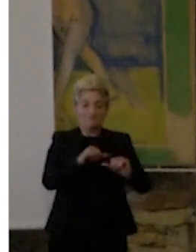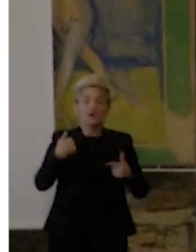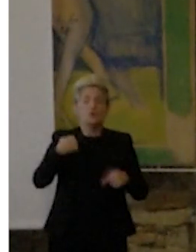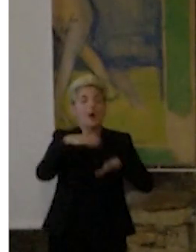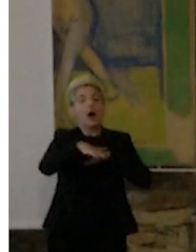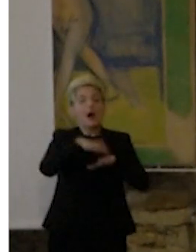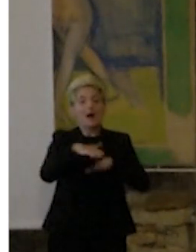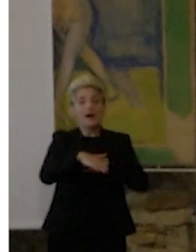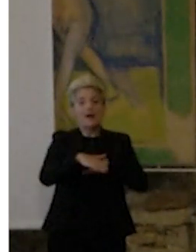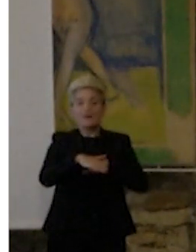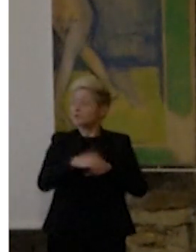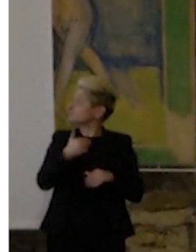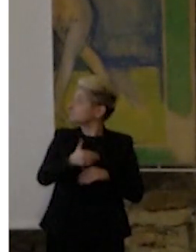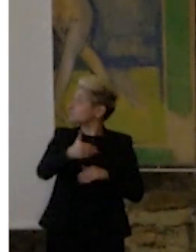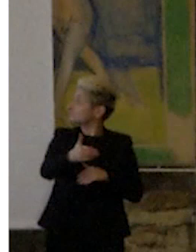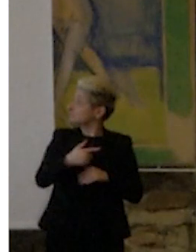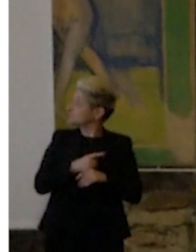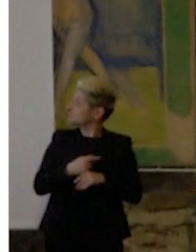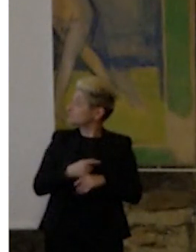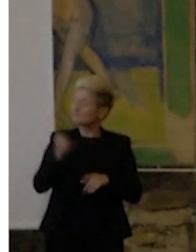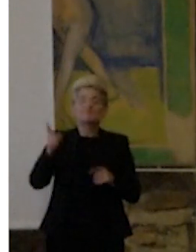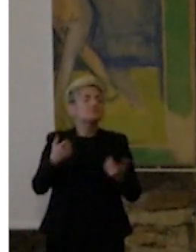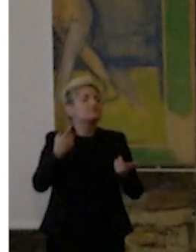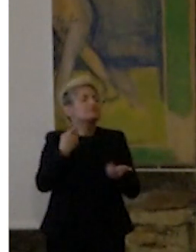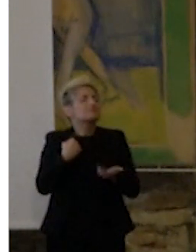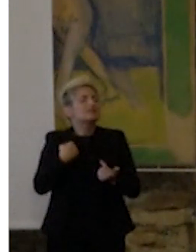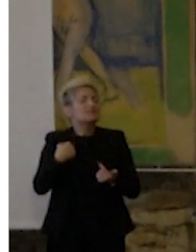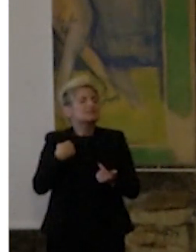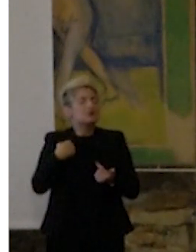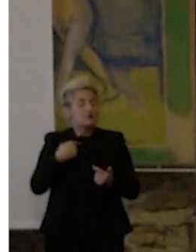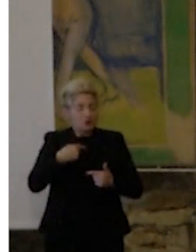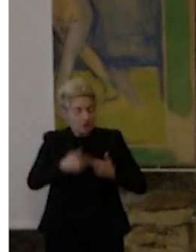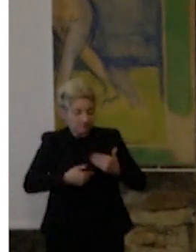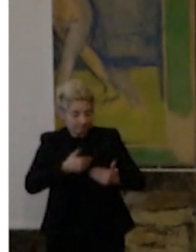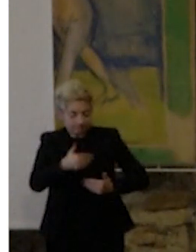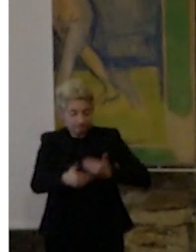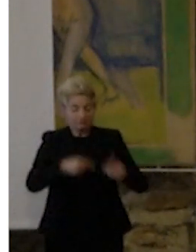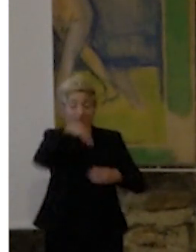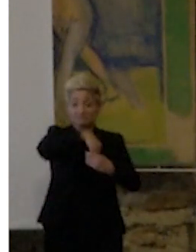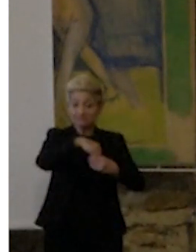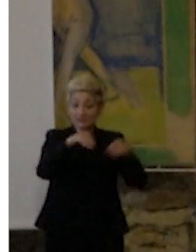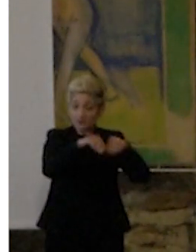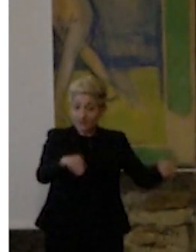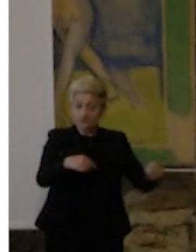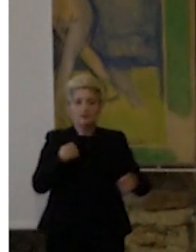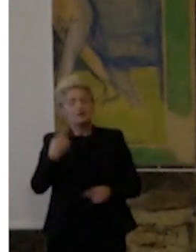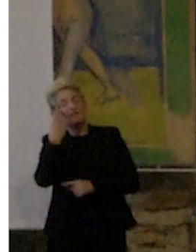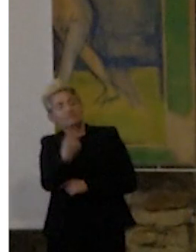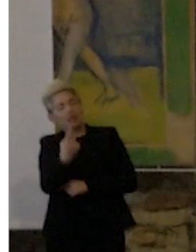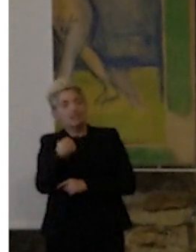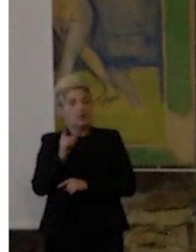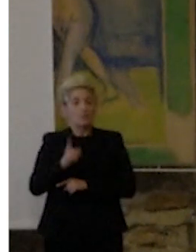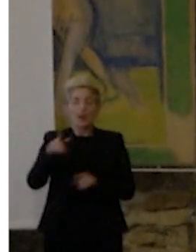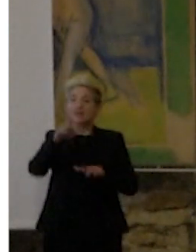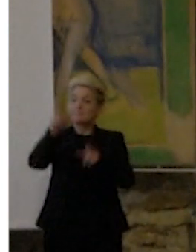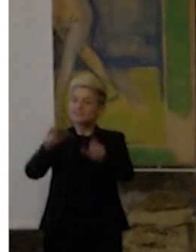lo faccio, andiamo un avanti. Ecco, la cosa che faccio in corso d'opera della mostra, vado a vedere come la gente usa